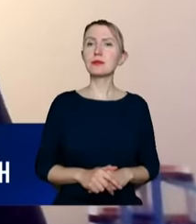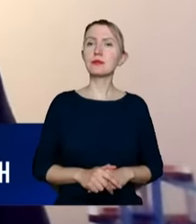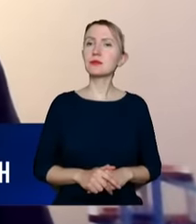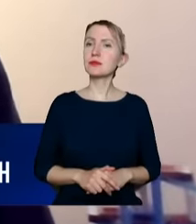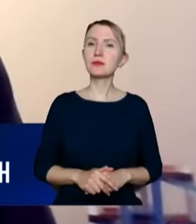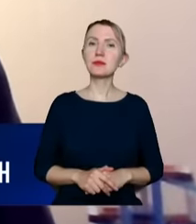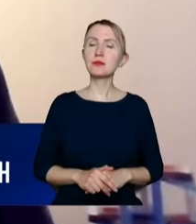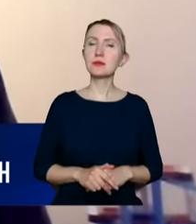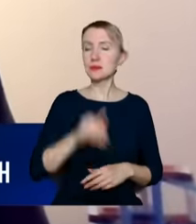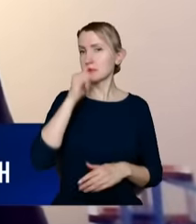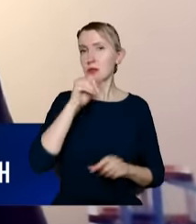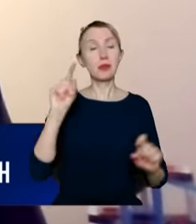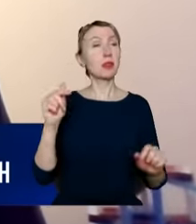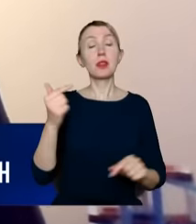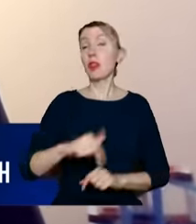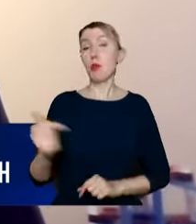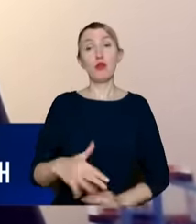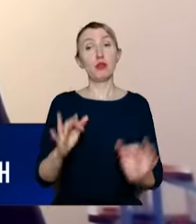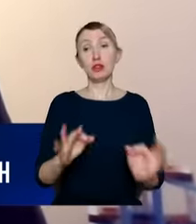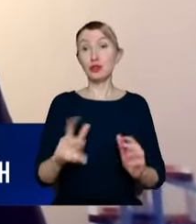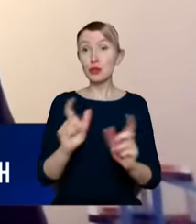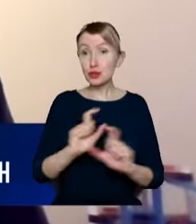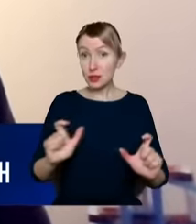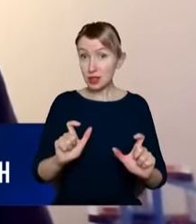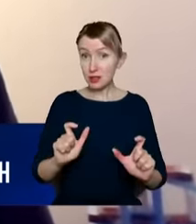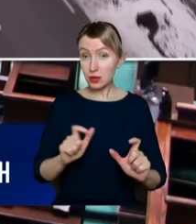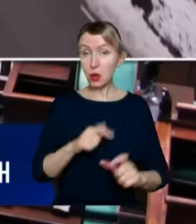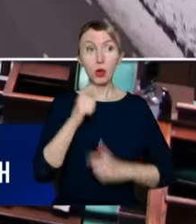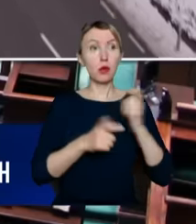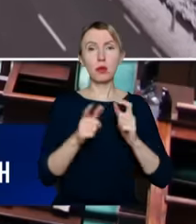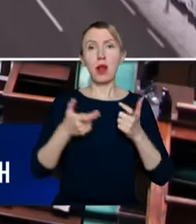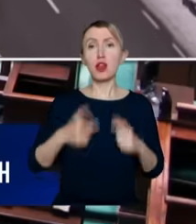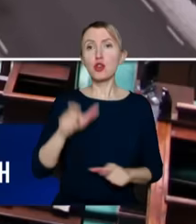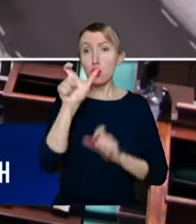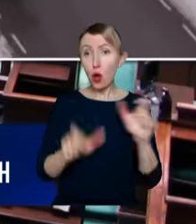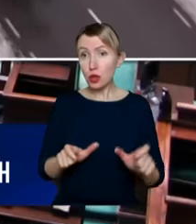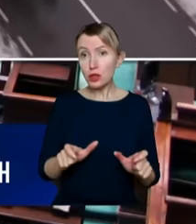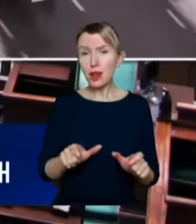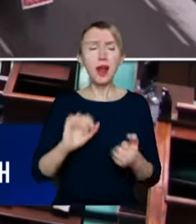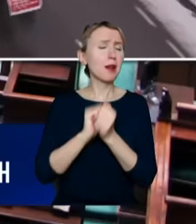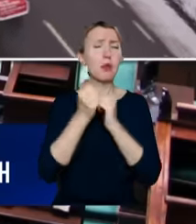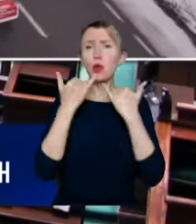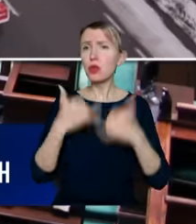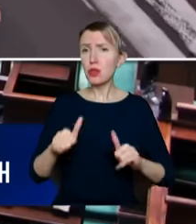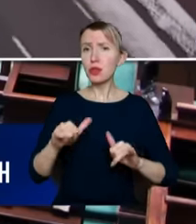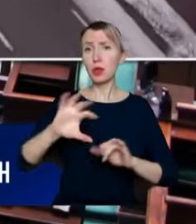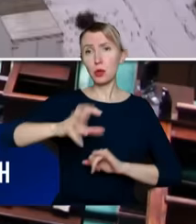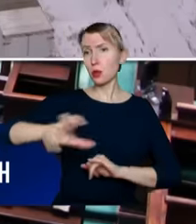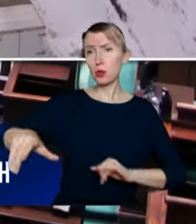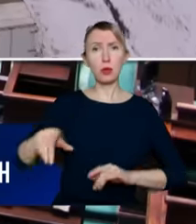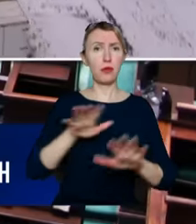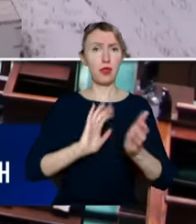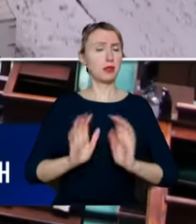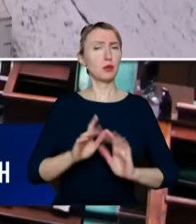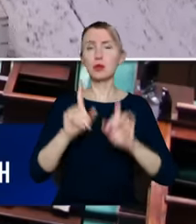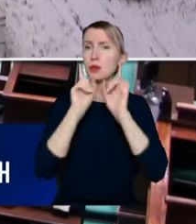żeby w dzisiejszych czasach traktować, traktować rolnika, czy nawet inne środowiska w ten sposób. To jest